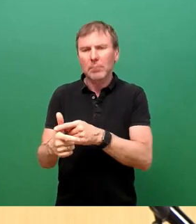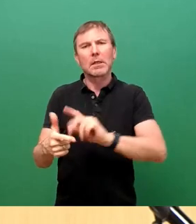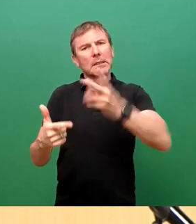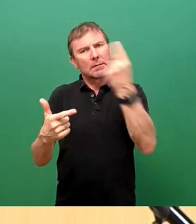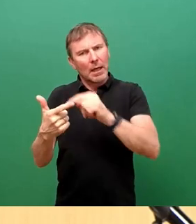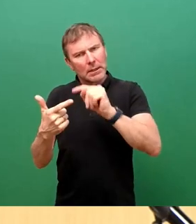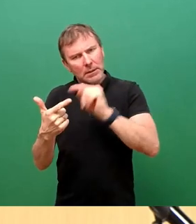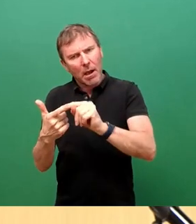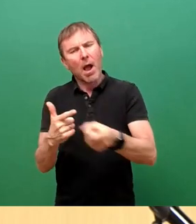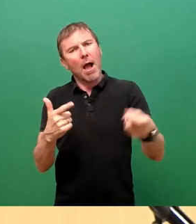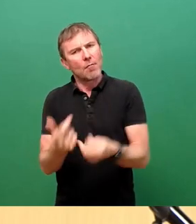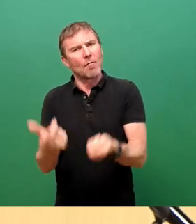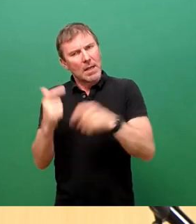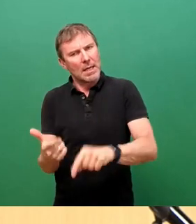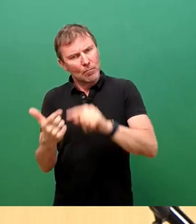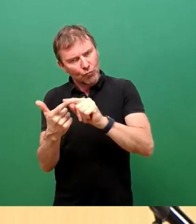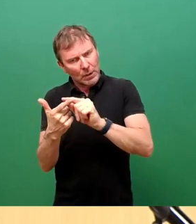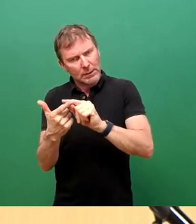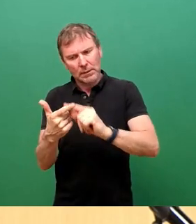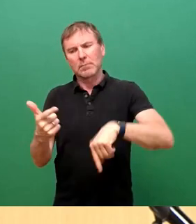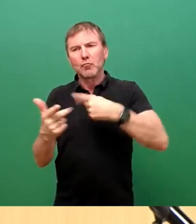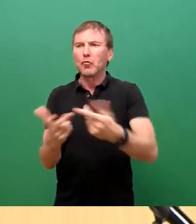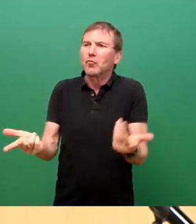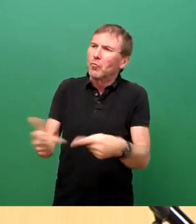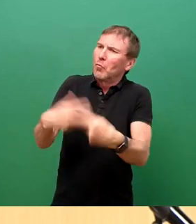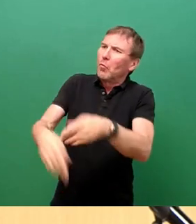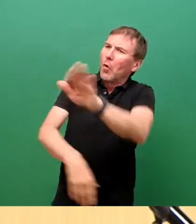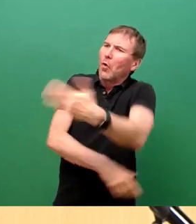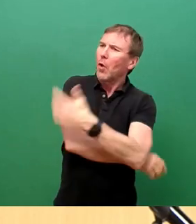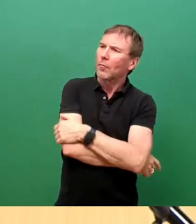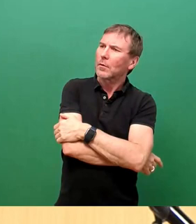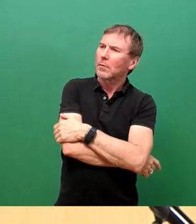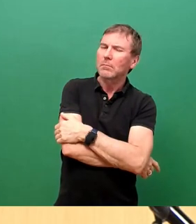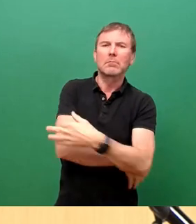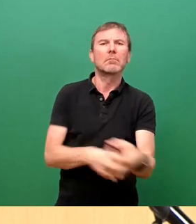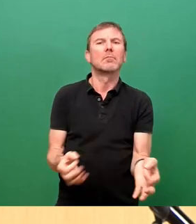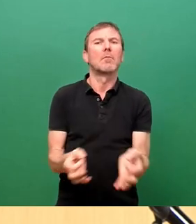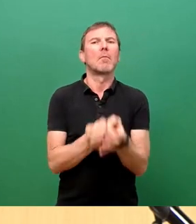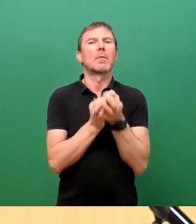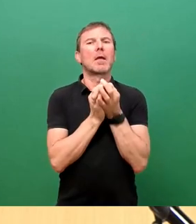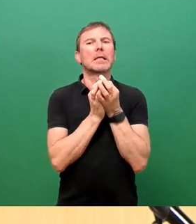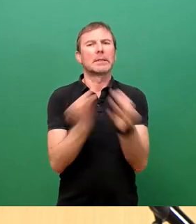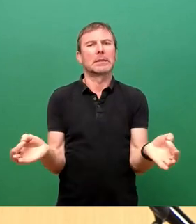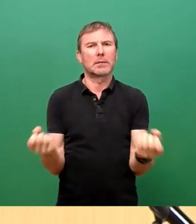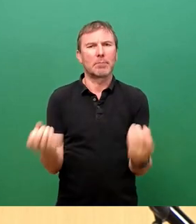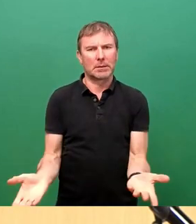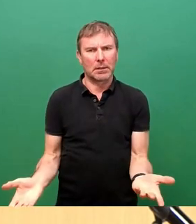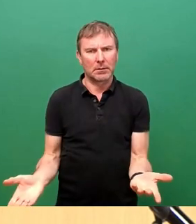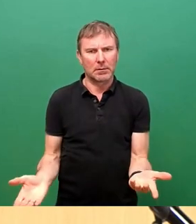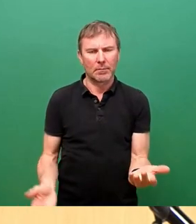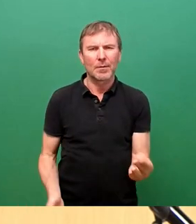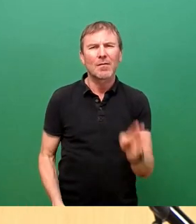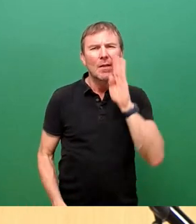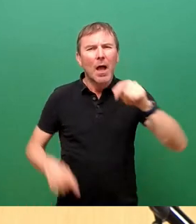Entwurf zu beschließen. Und dann haben wir uns darauf verlassen, dass es funktioniert und es funktioniert nicht. Die Situation ist für die Anlieger und für